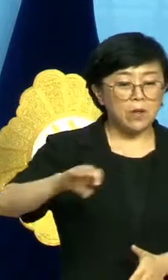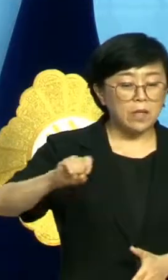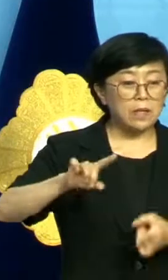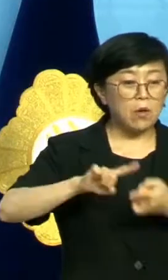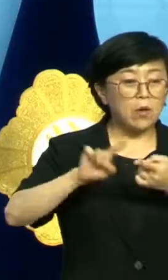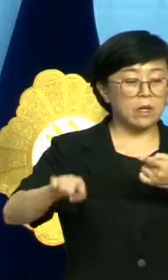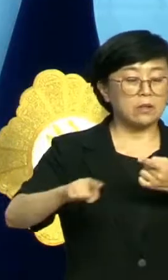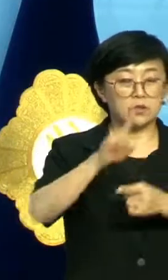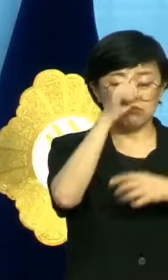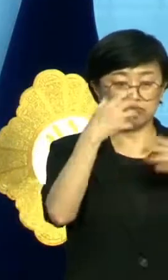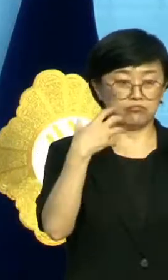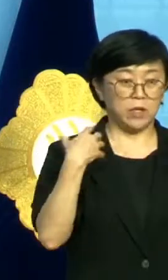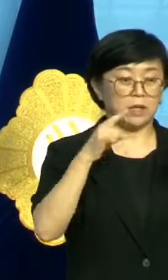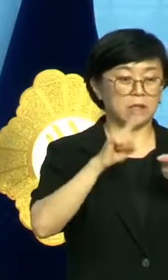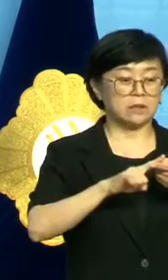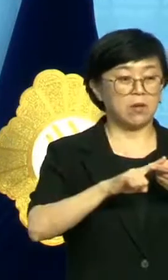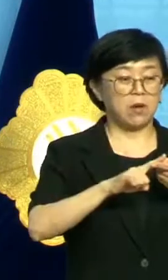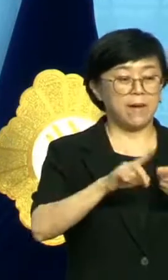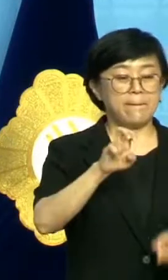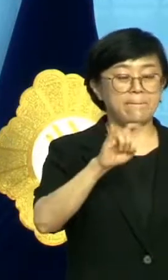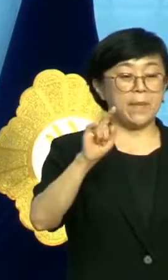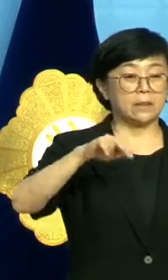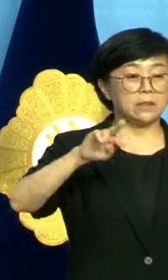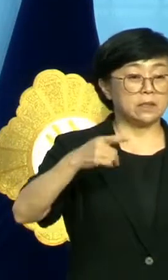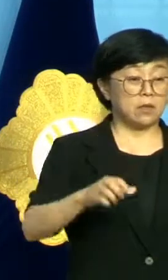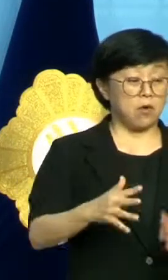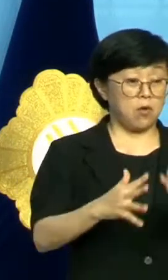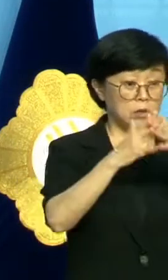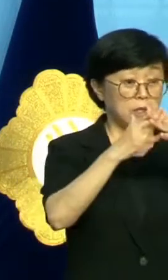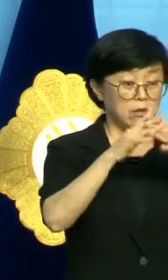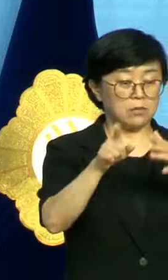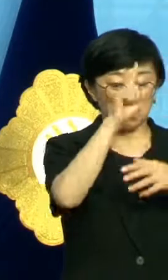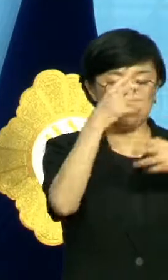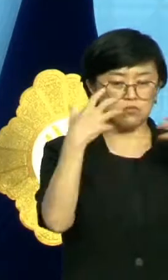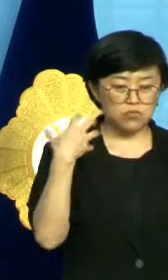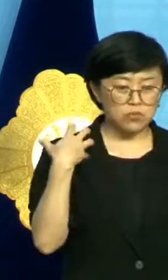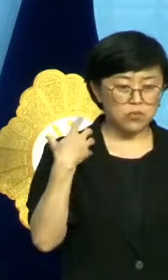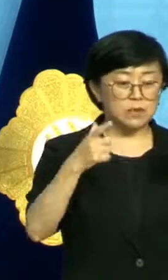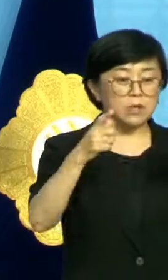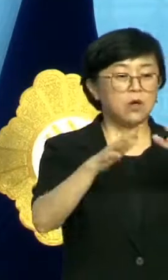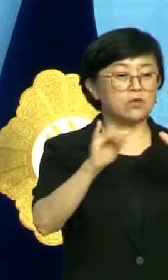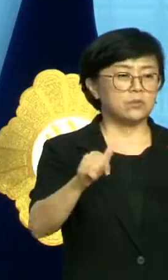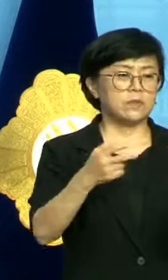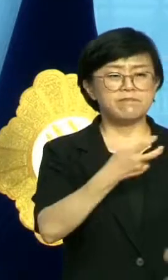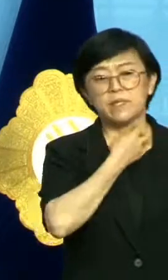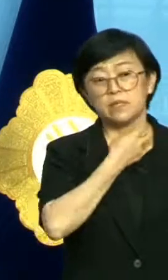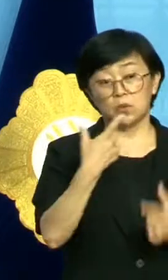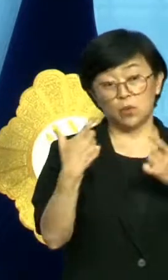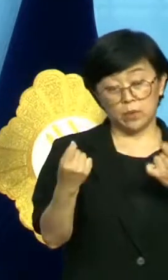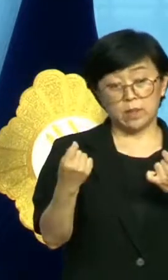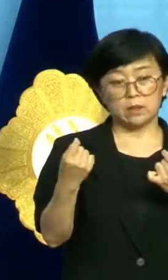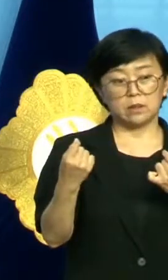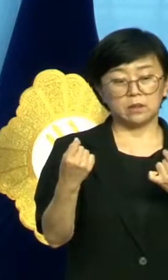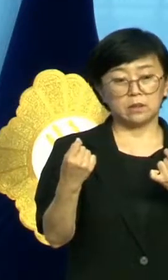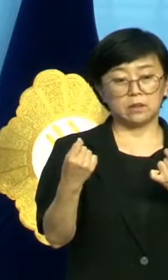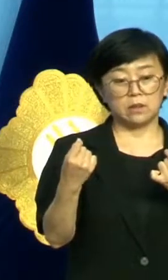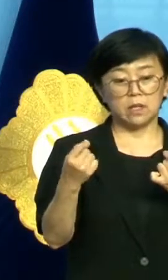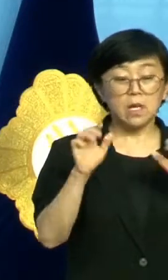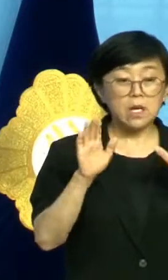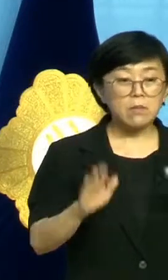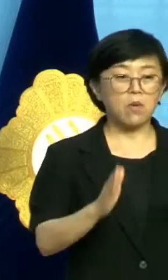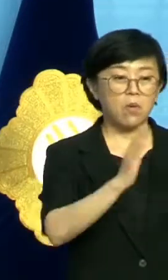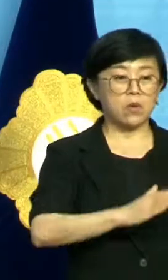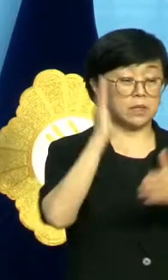약속한 정부가 기약 없이 맥스터를 건설하는 것 역시 정부가 지역주민을 배신하는 행위다. 그렇기에 이번